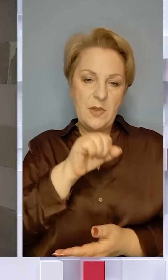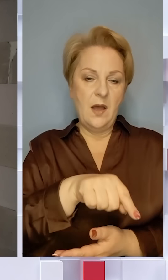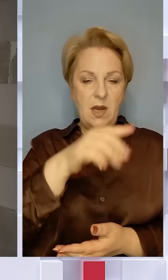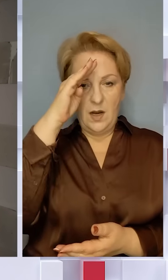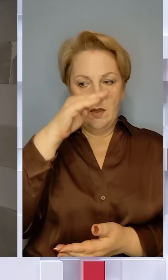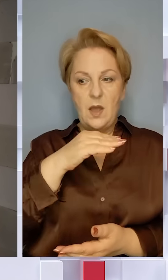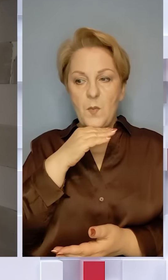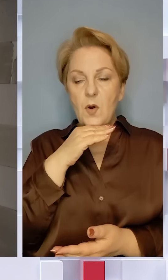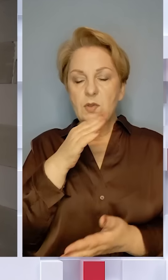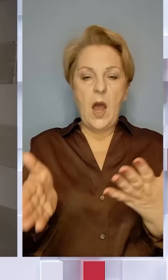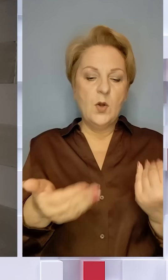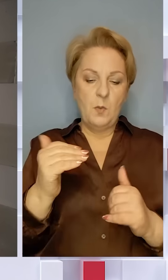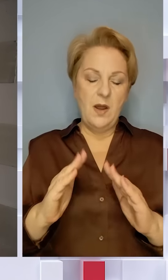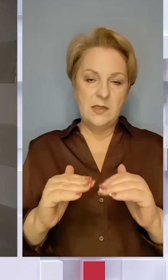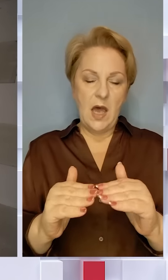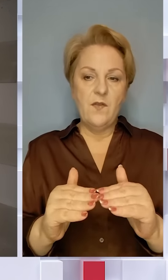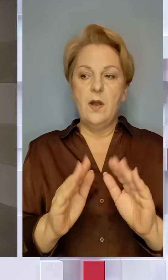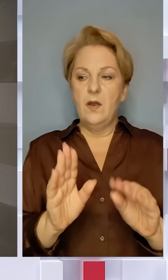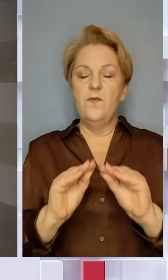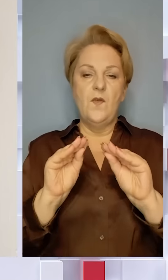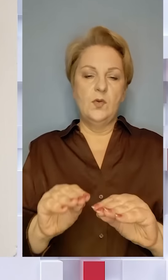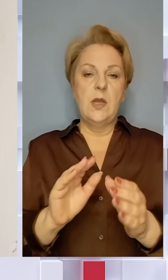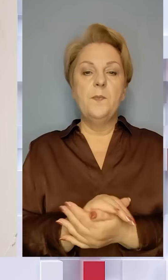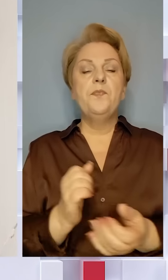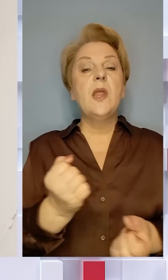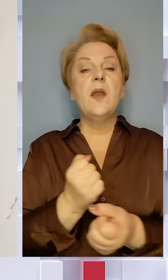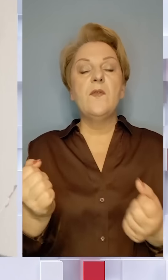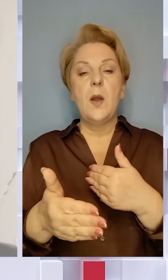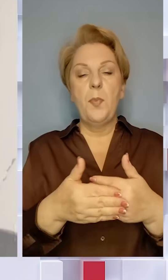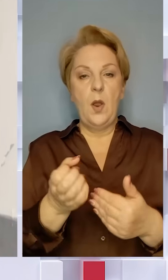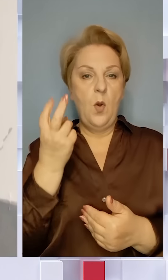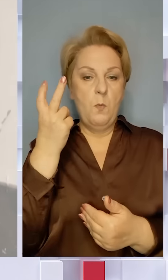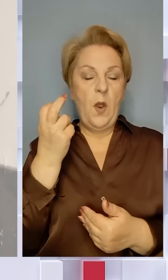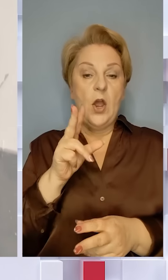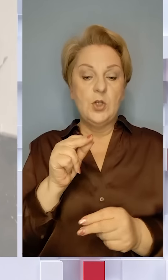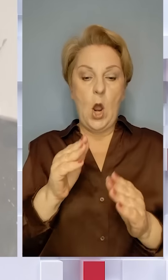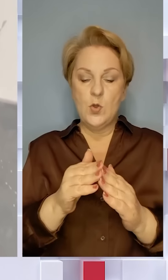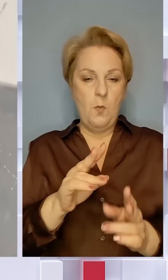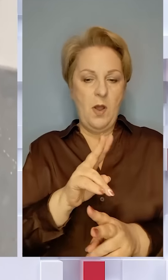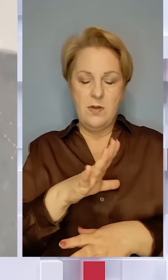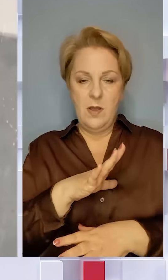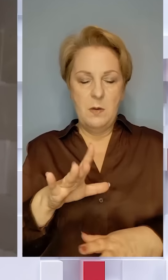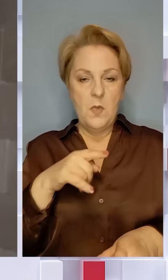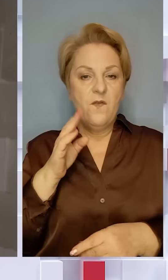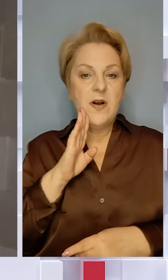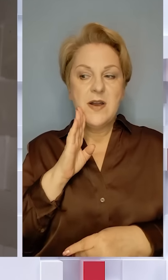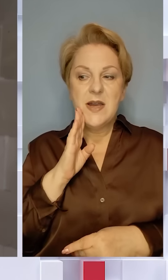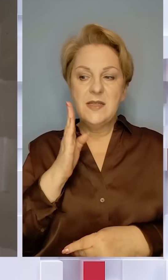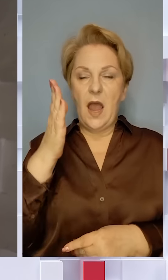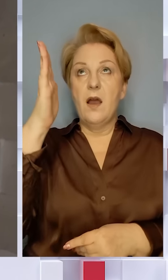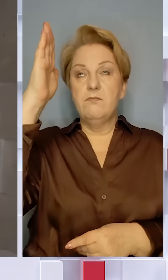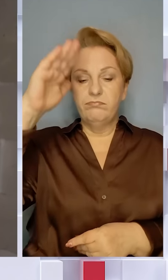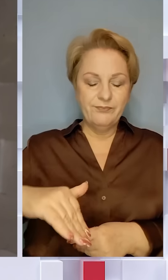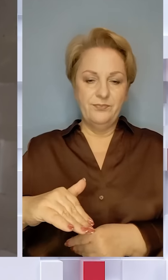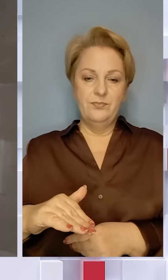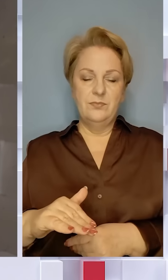розобрали завали і встановили. Рвануло близько обіду. На щастя вдома нікого не було, каже жінка. Стіна й шматстелі